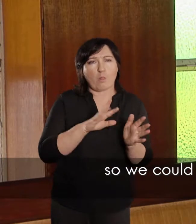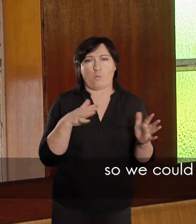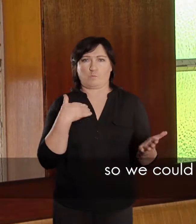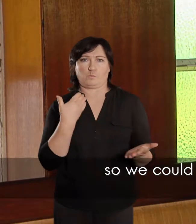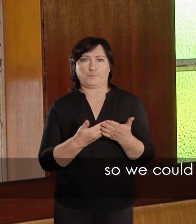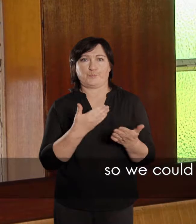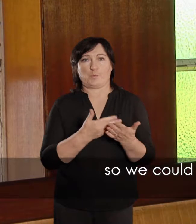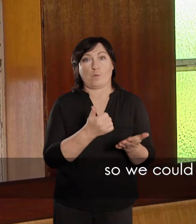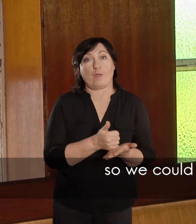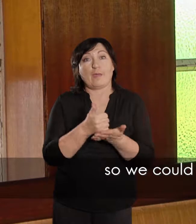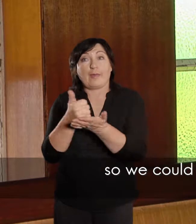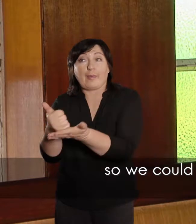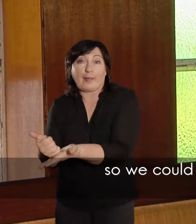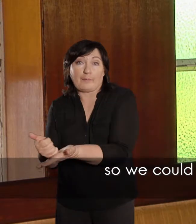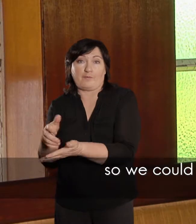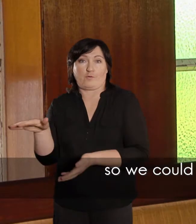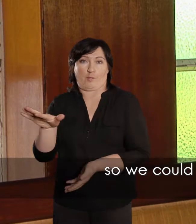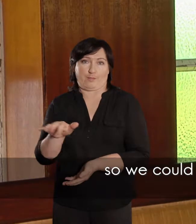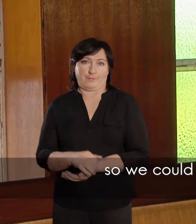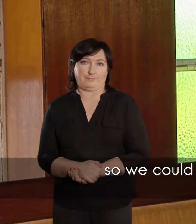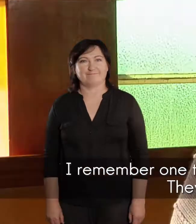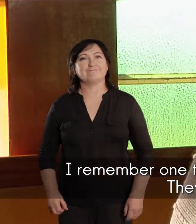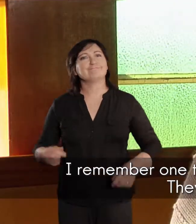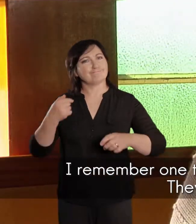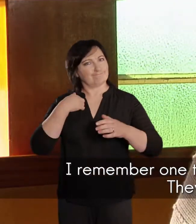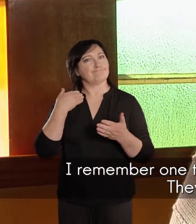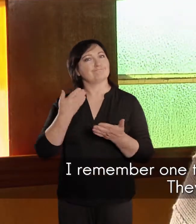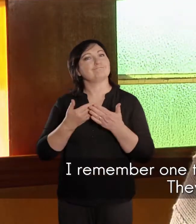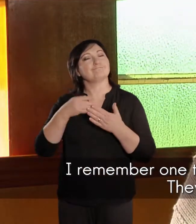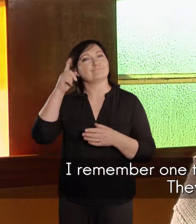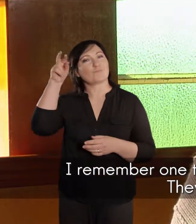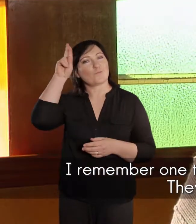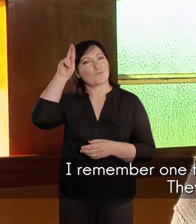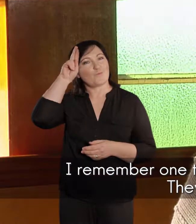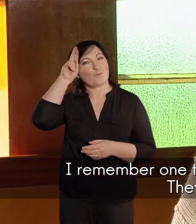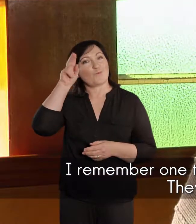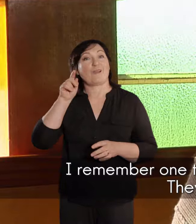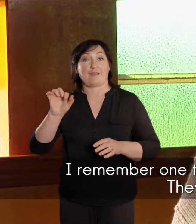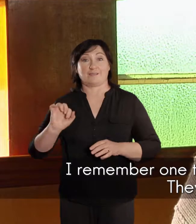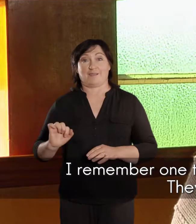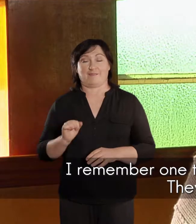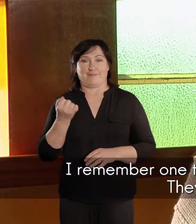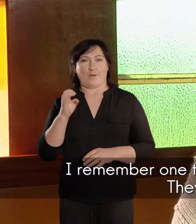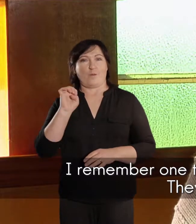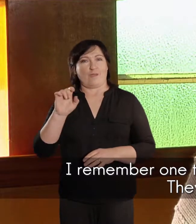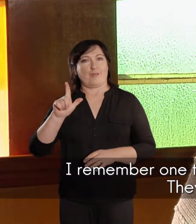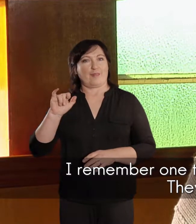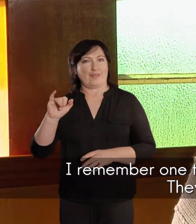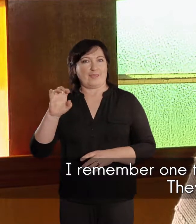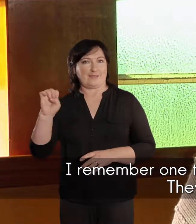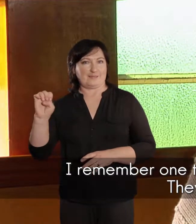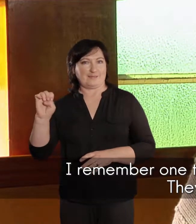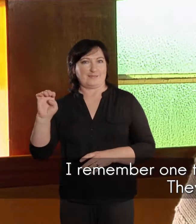families, en om gemeentes te help. Ek onthou, hy en Elise, was